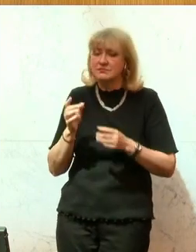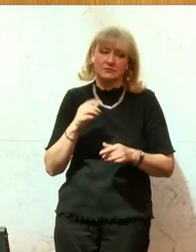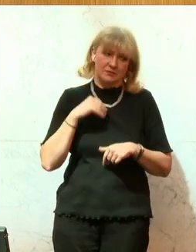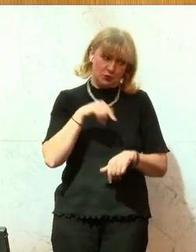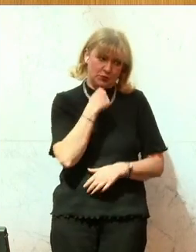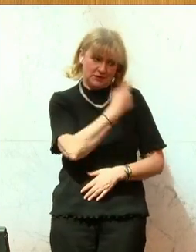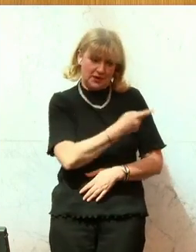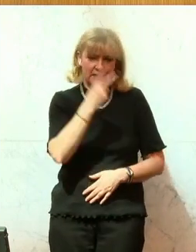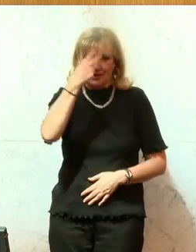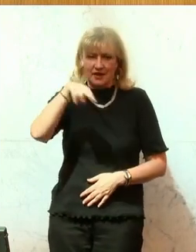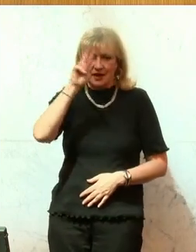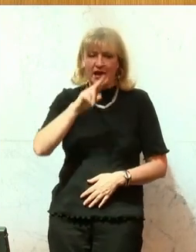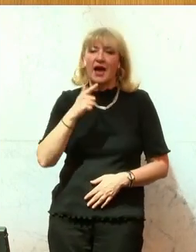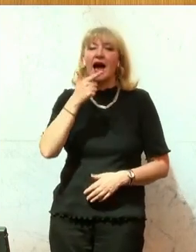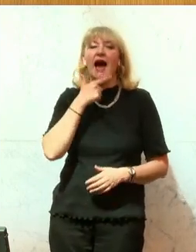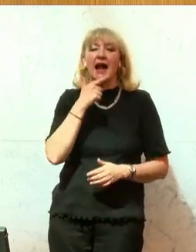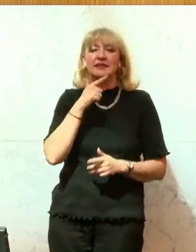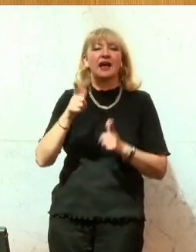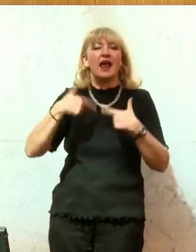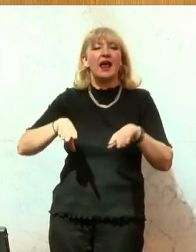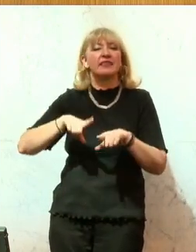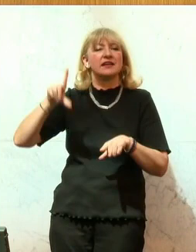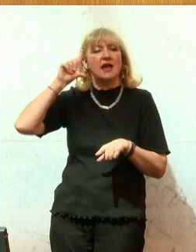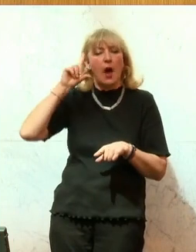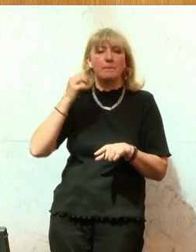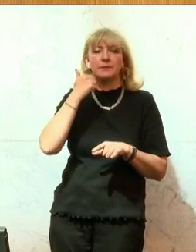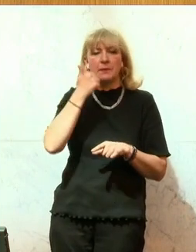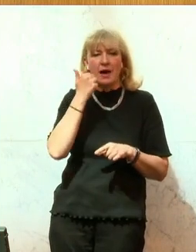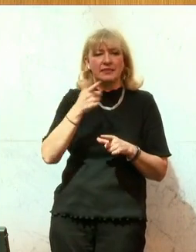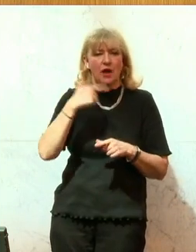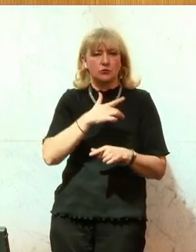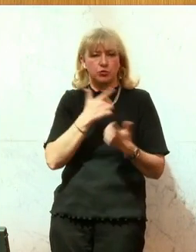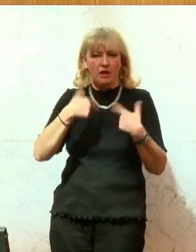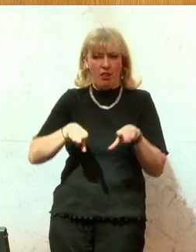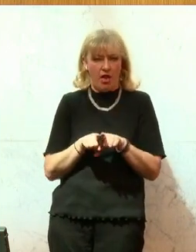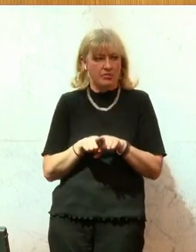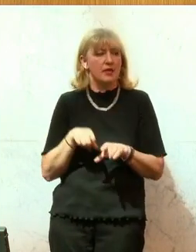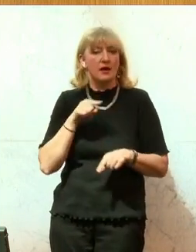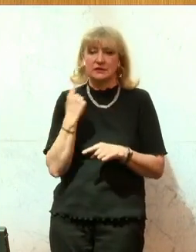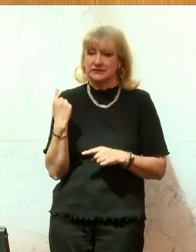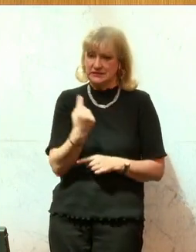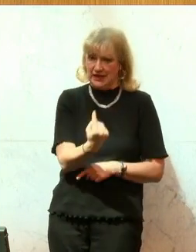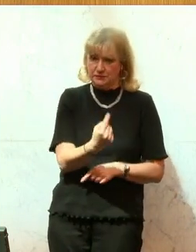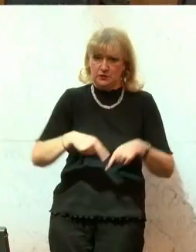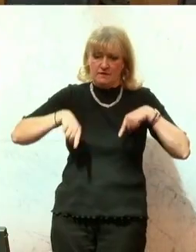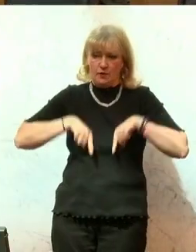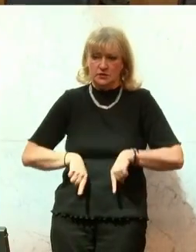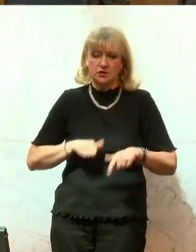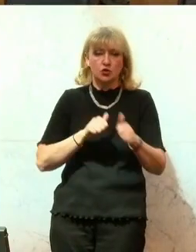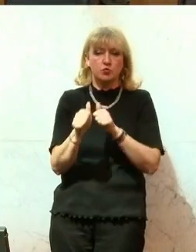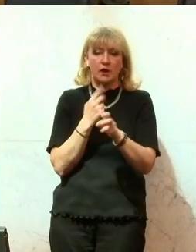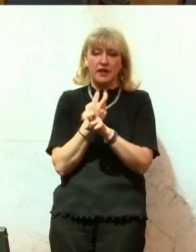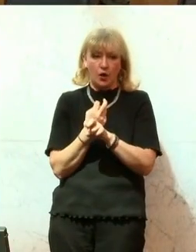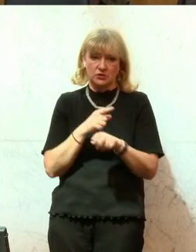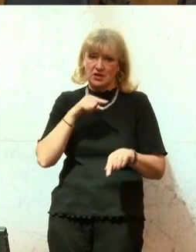Herr Altlandeshauptmann aus dem Burgenland ist der Vorsitzende der Sport Austria